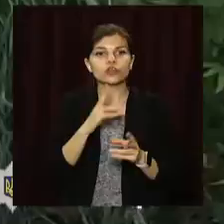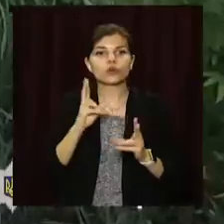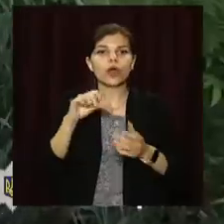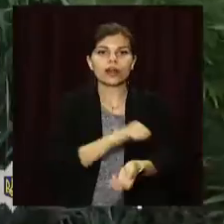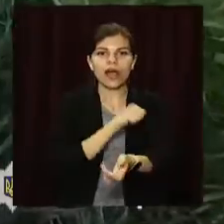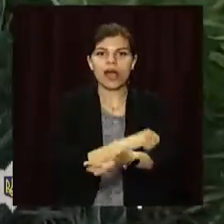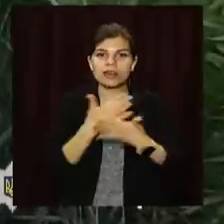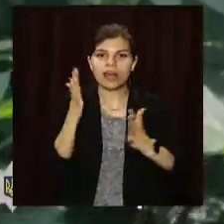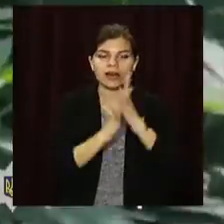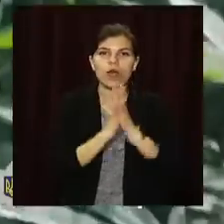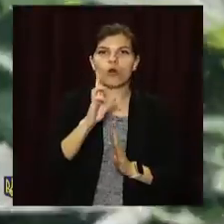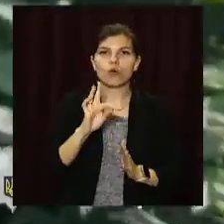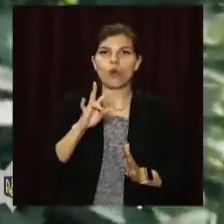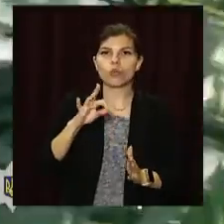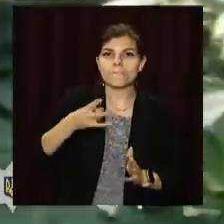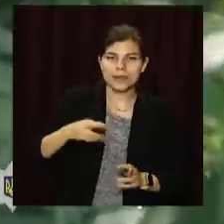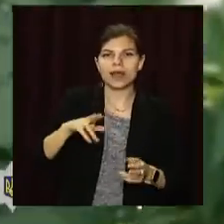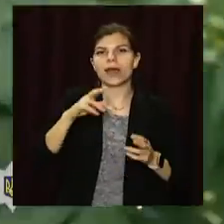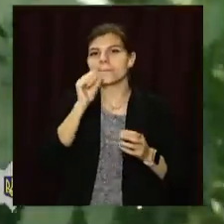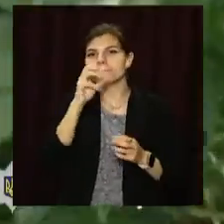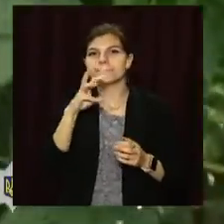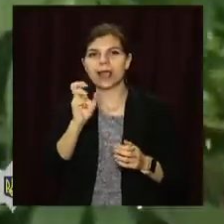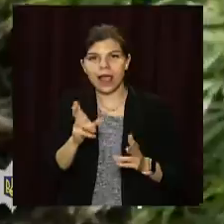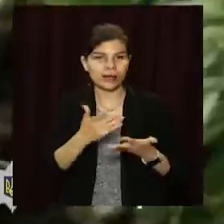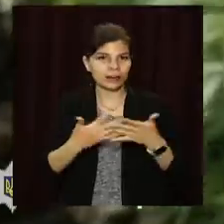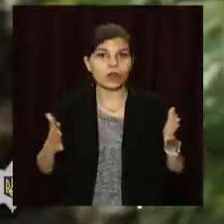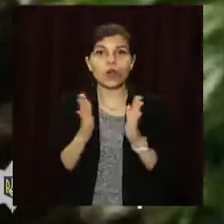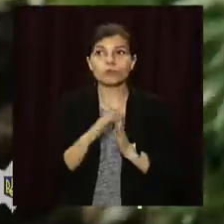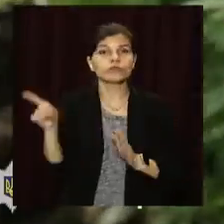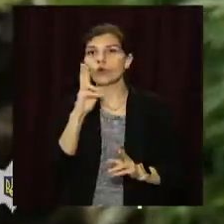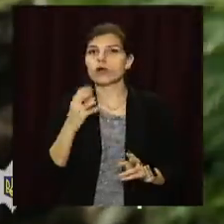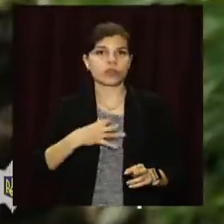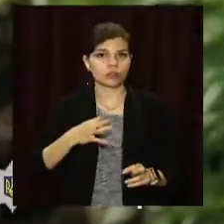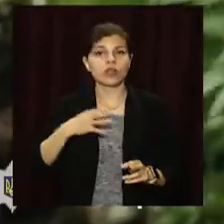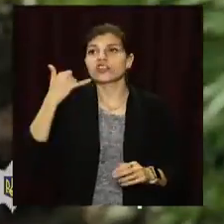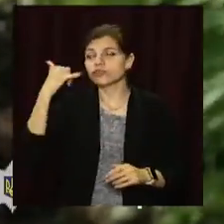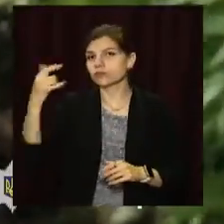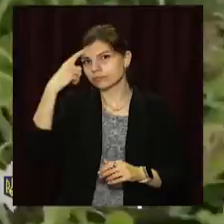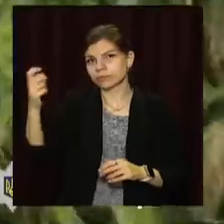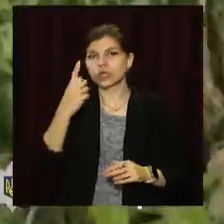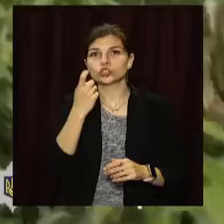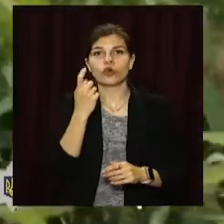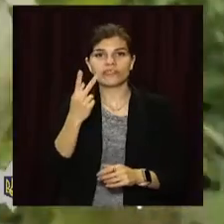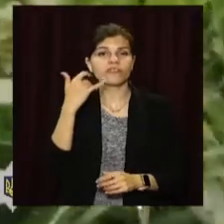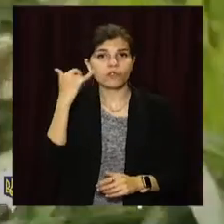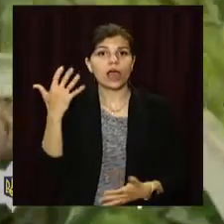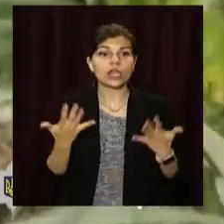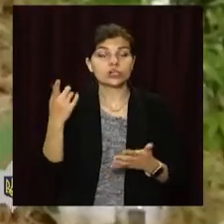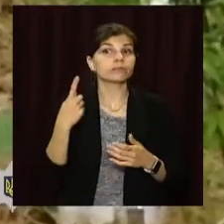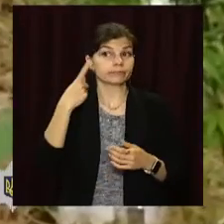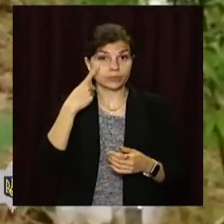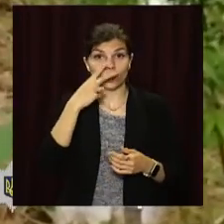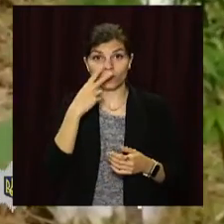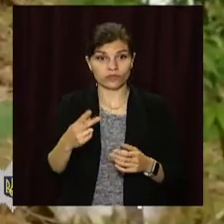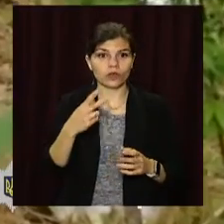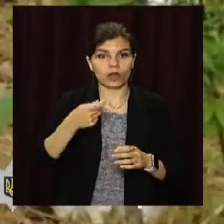нарковмісних рослин. Також поліціянти і закликають всіх небайдужих громадян телефонувати за номером 102, якщо ті побачили